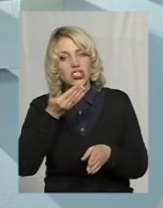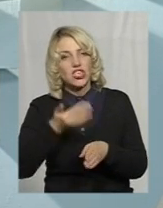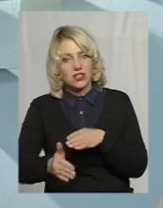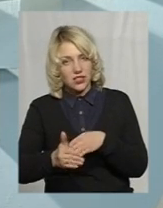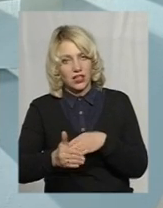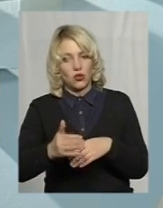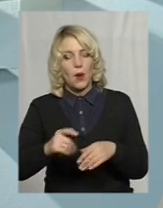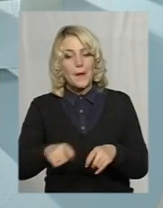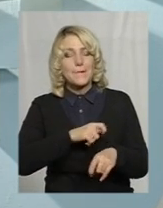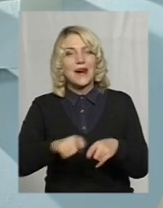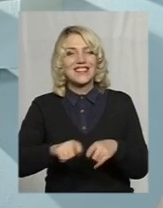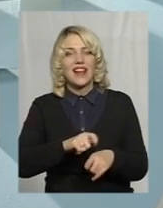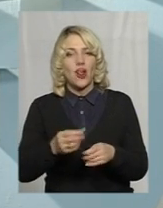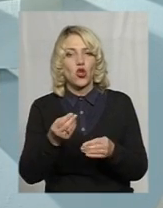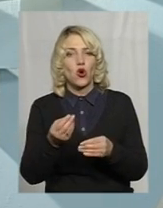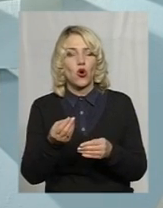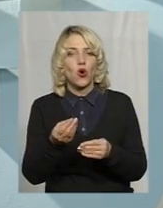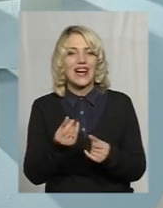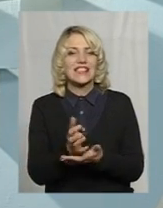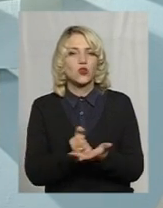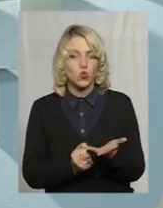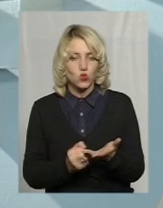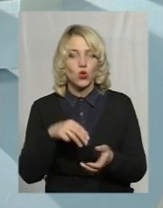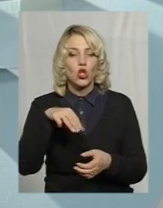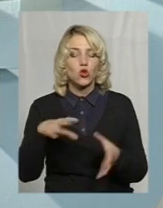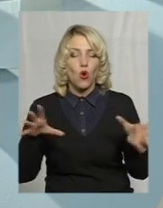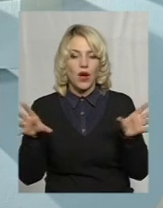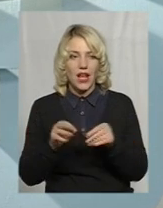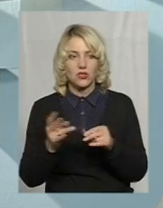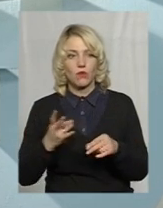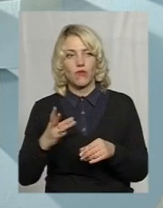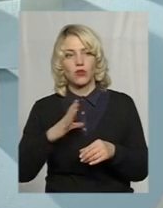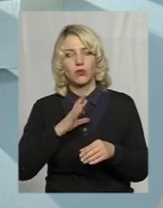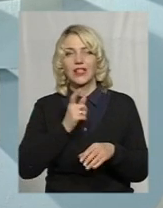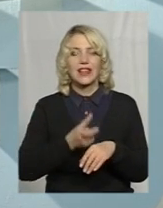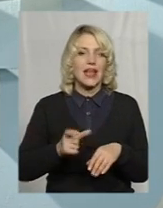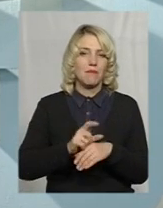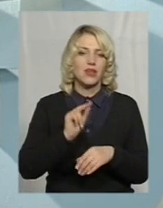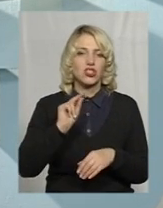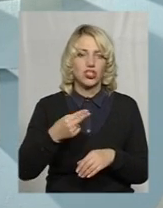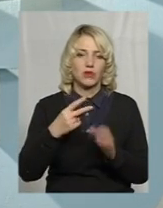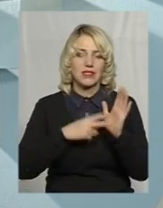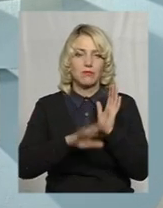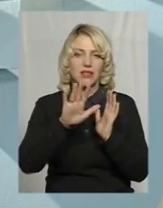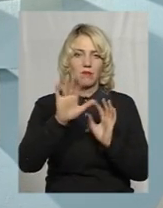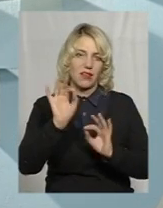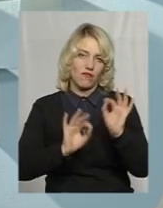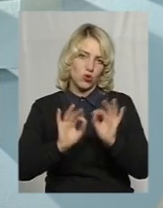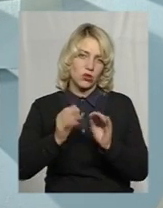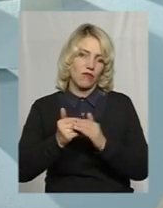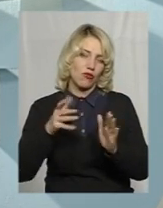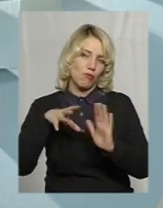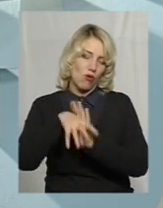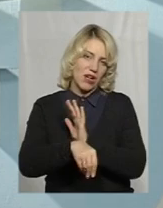матеріального ресурсу, то разом це має бути становити не більше 75% від